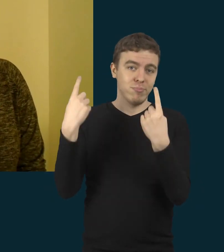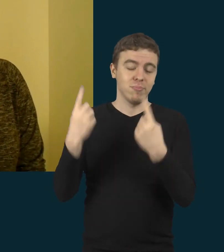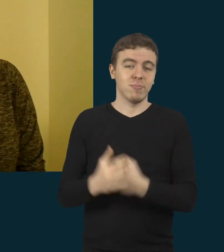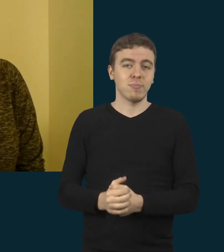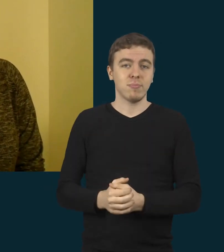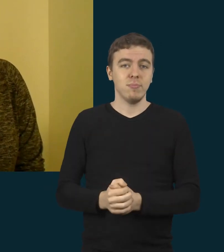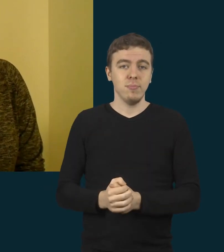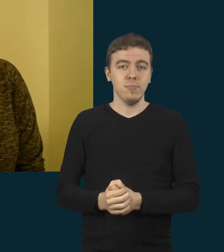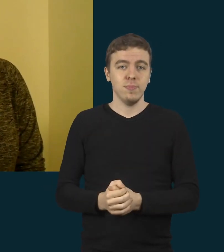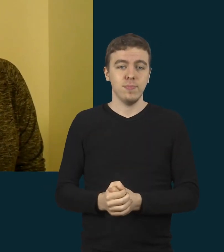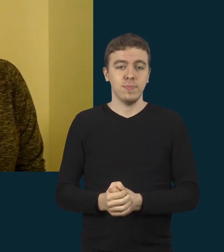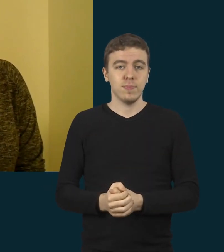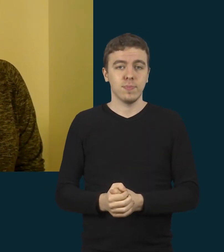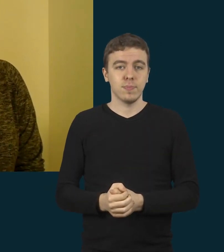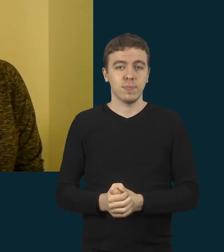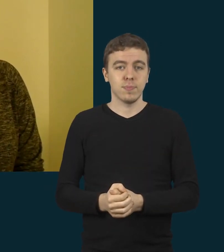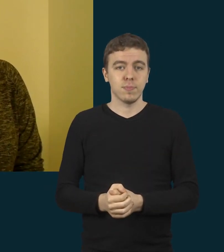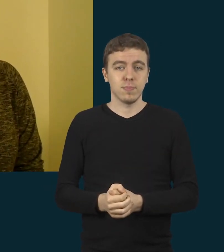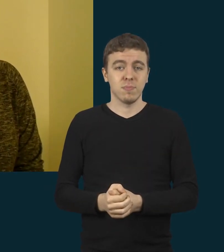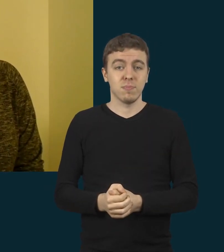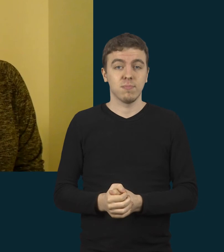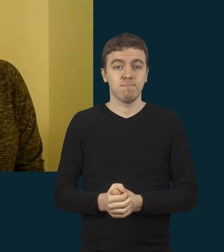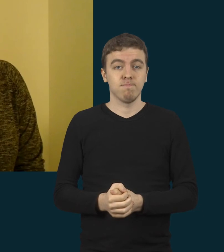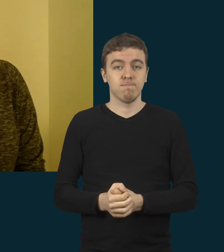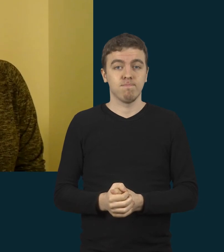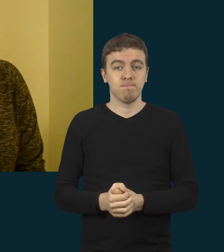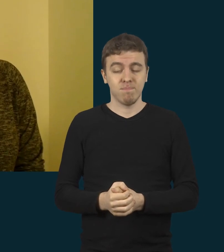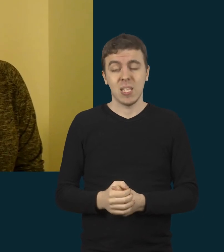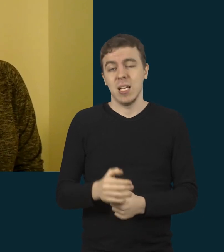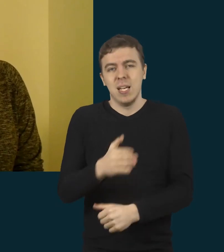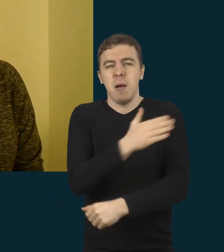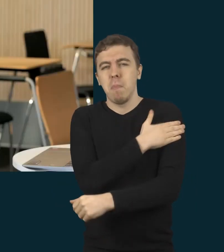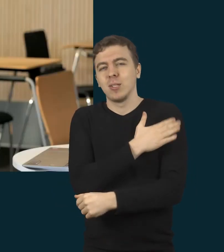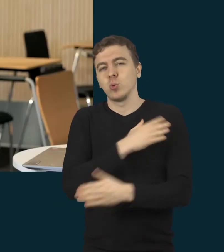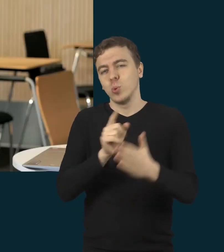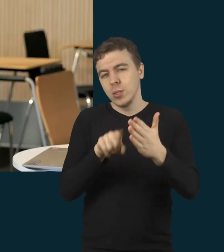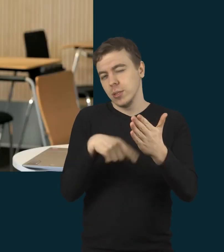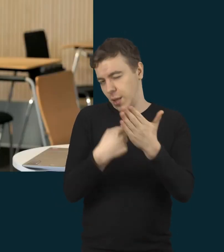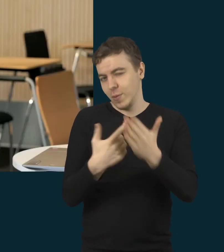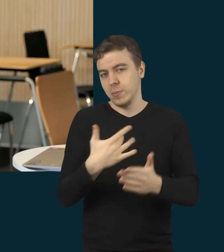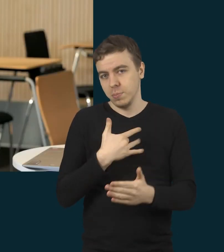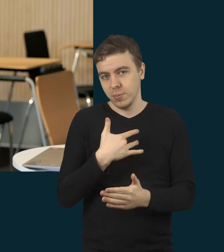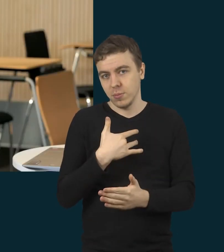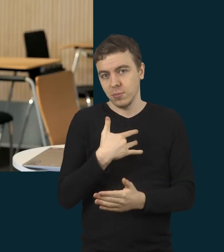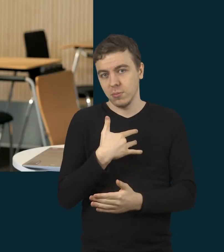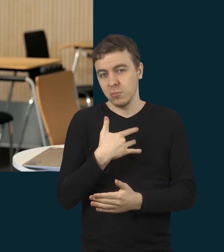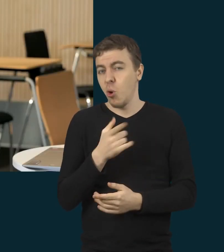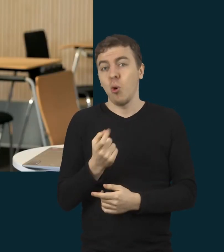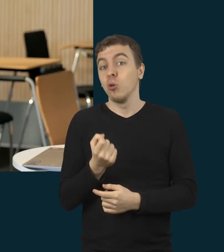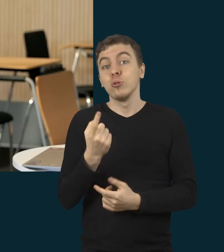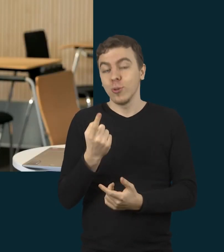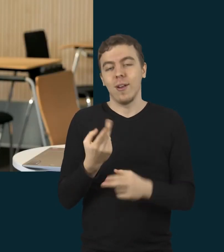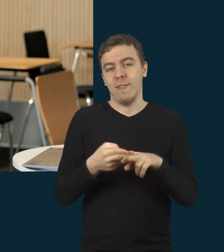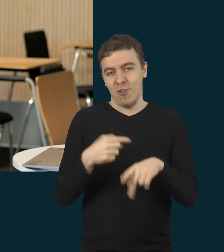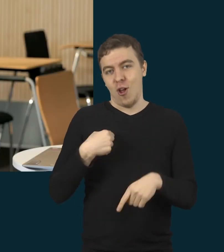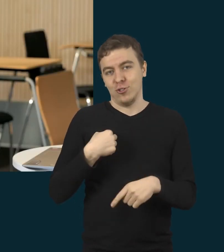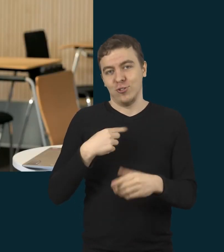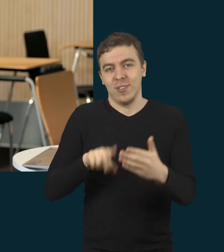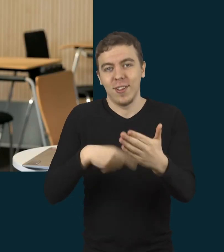Na ir greičiausiai, jog tai bus paskutinis klausimas jums, šis klausimas skrieja nuo manęs.